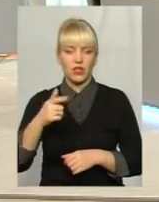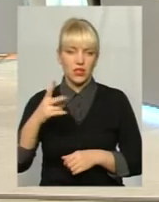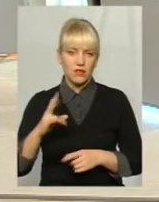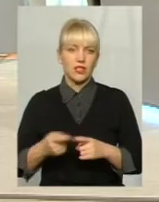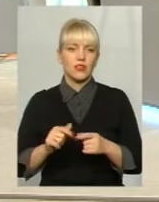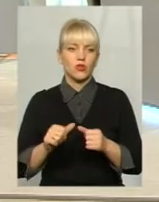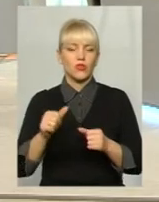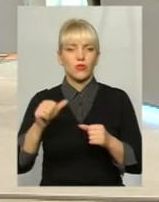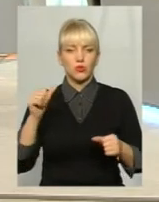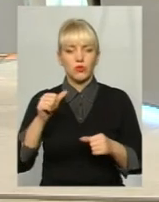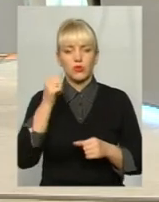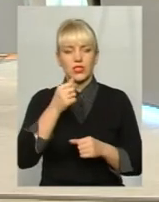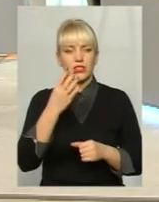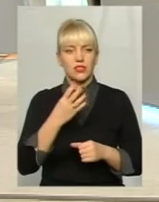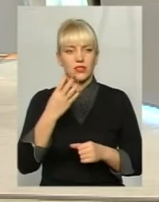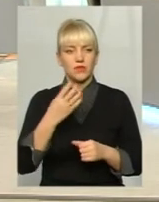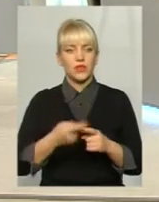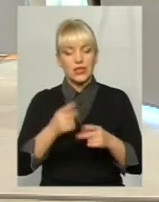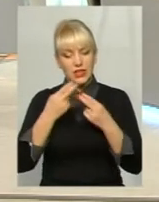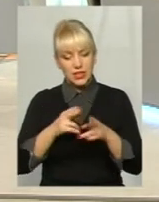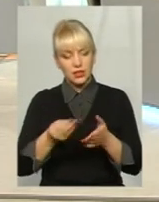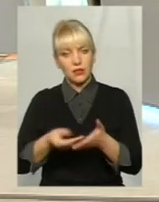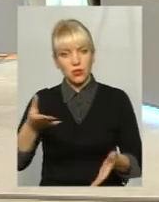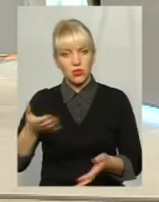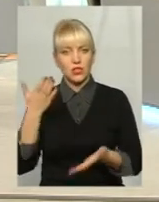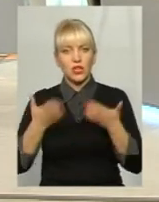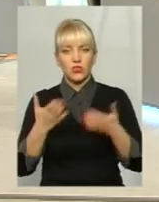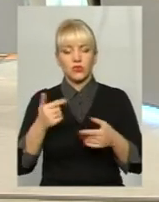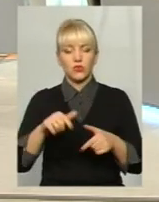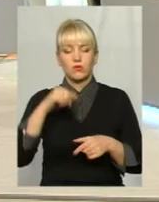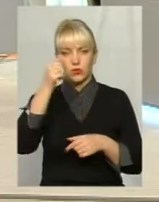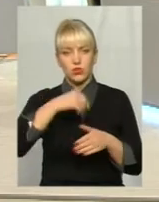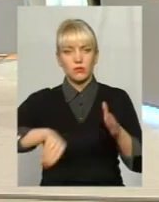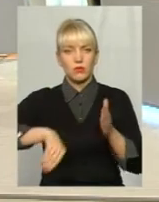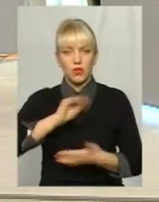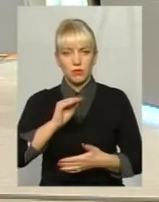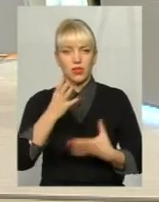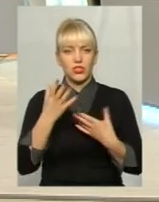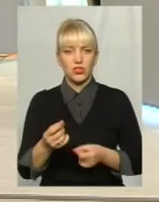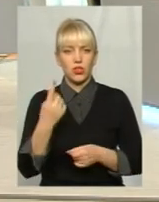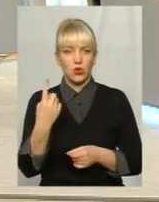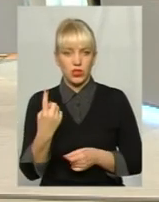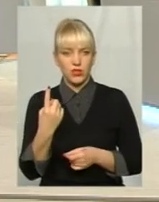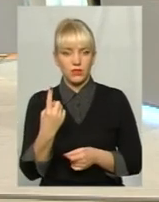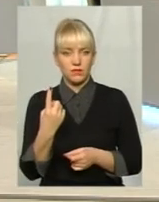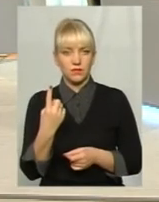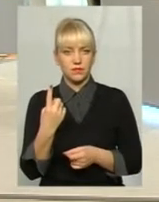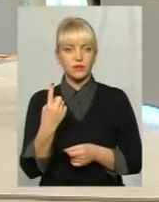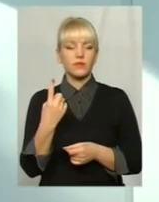мільйони Але що техніка, мабуть, дорожчою стала? техніка дорожча. Якщо ми в цьому році придбали ще один, будемо казати,